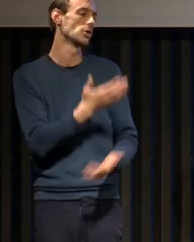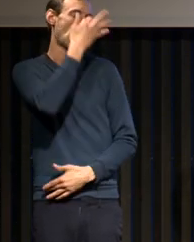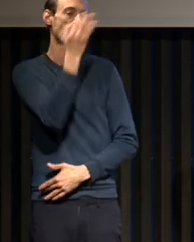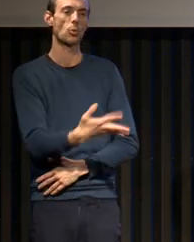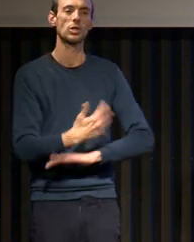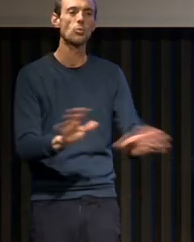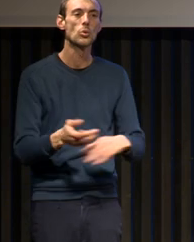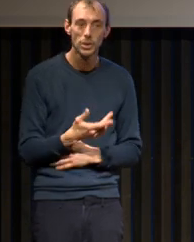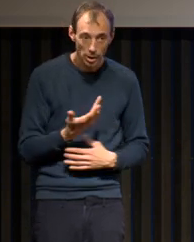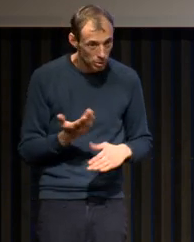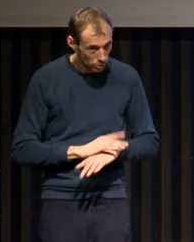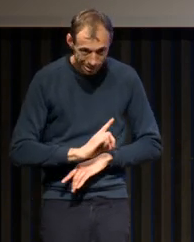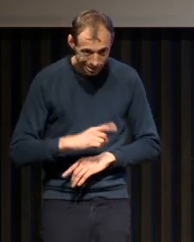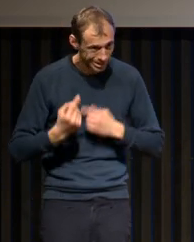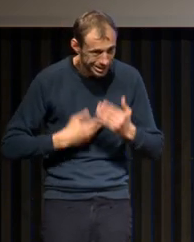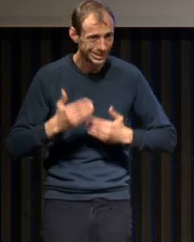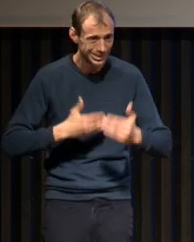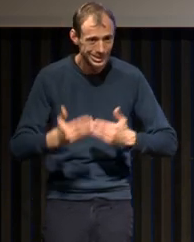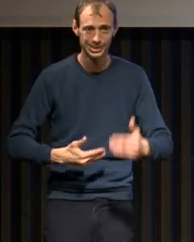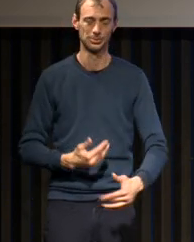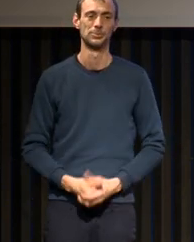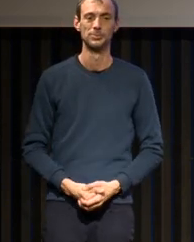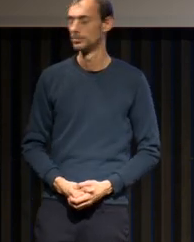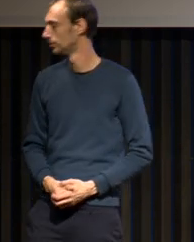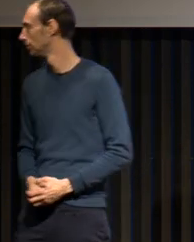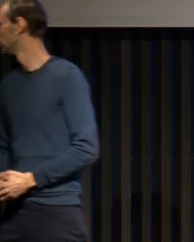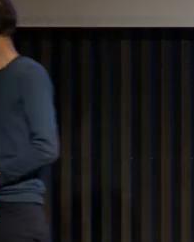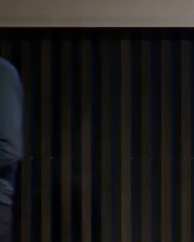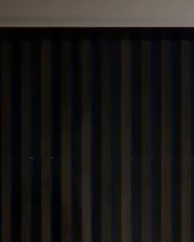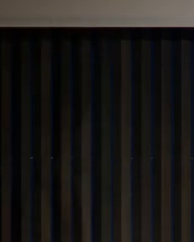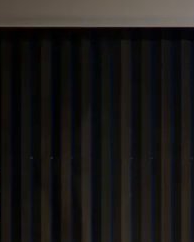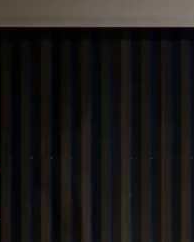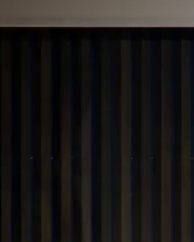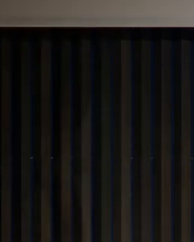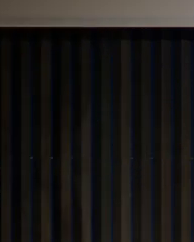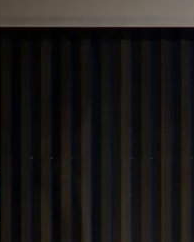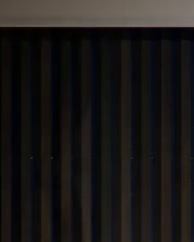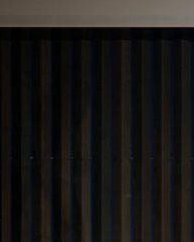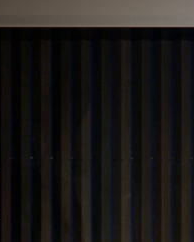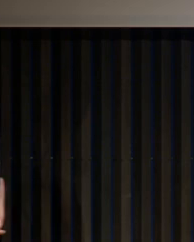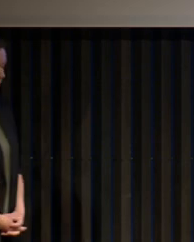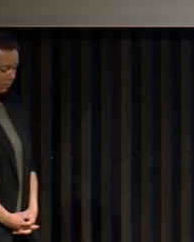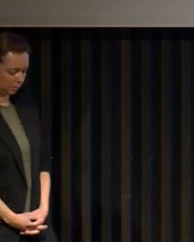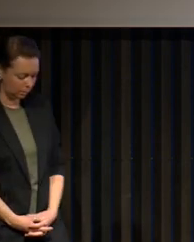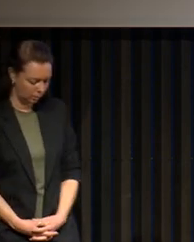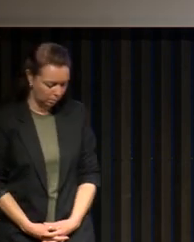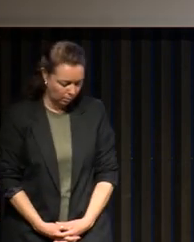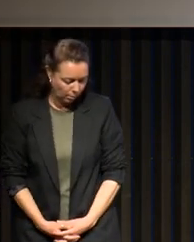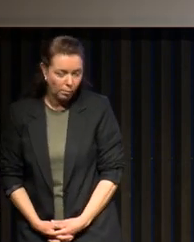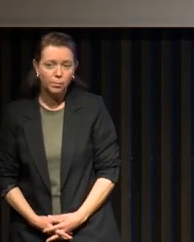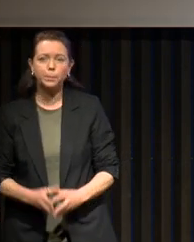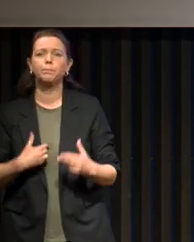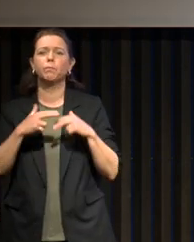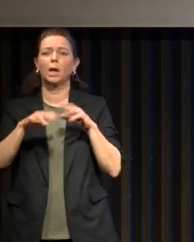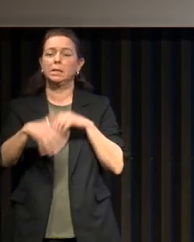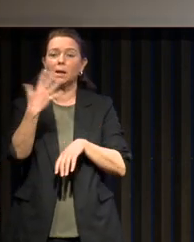pour aboutir à ça. Alors, sur le quart d'heure qui nous reste, je vais vous synthétiser ça, vraiment d'un point de vue clinique,